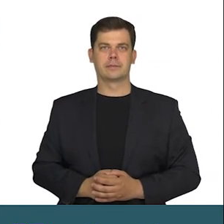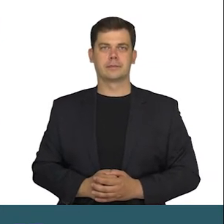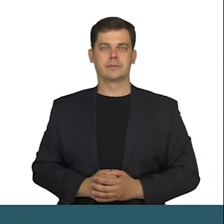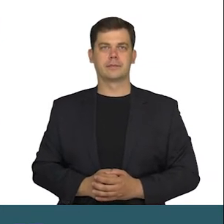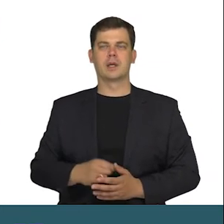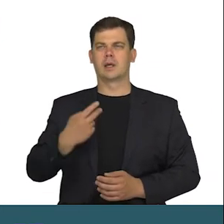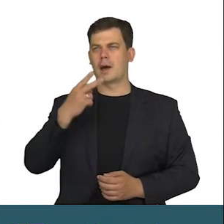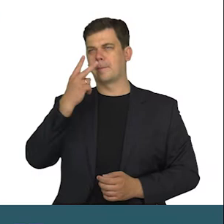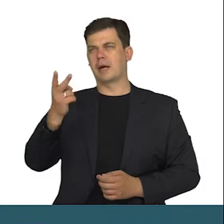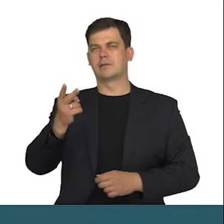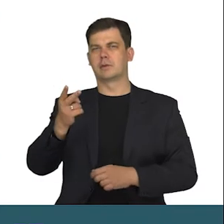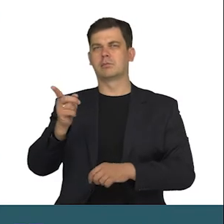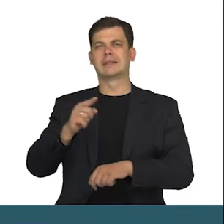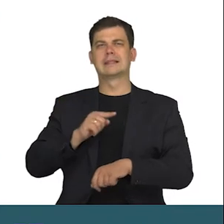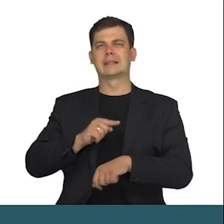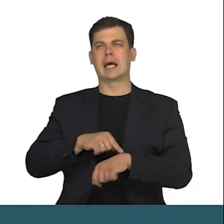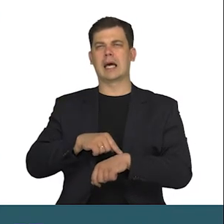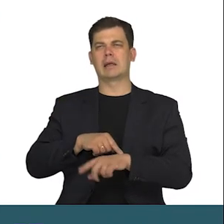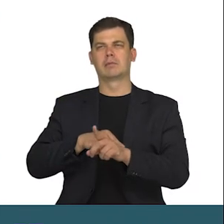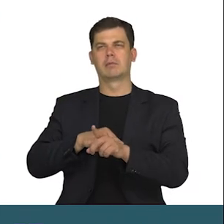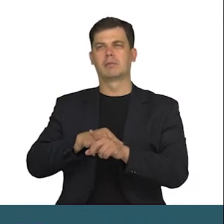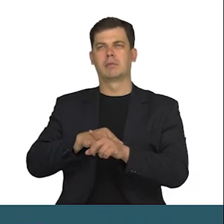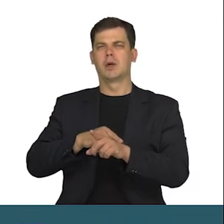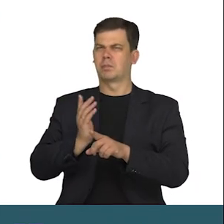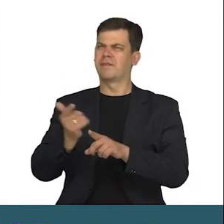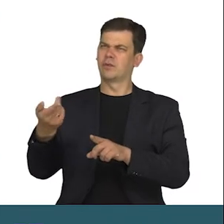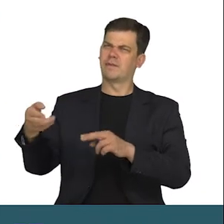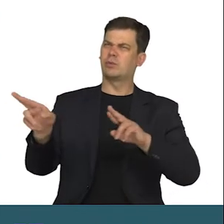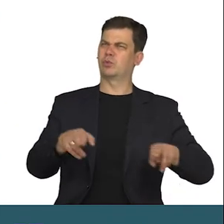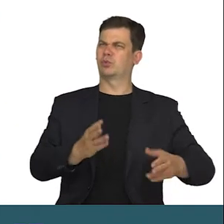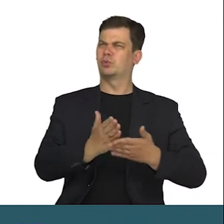Patrzę na zegarek. Powinnam już wracać.